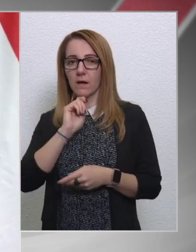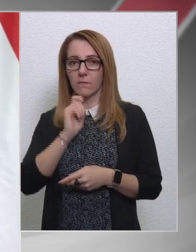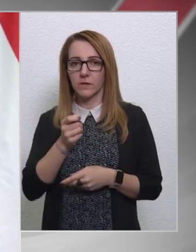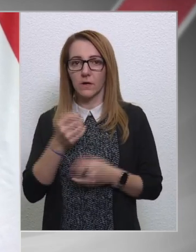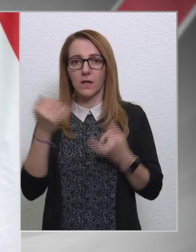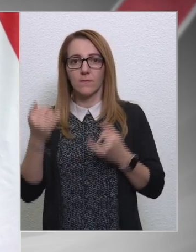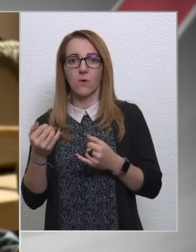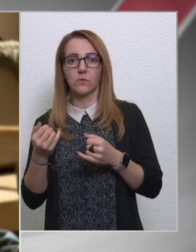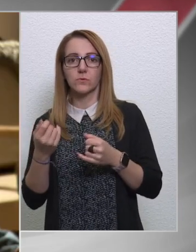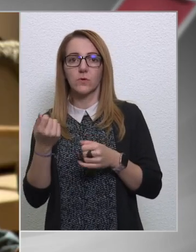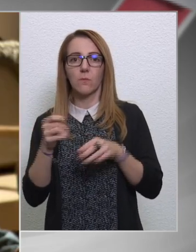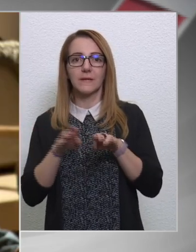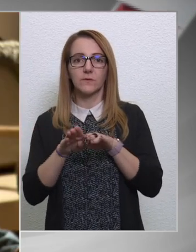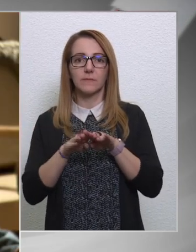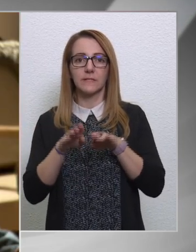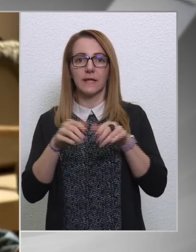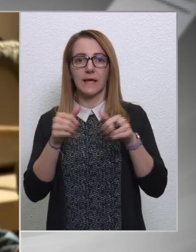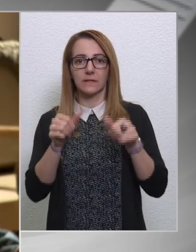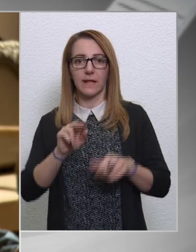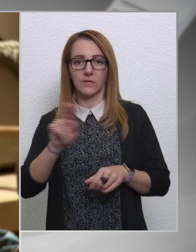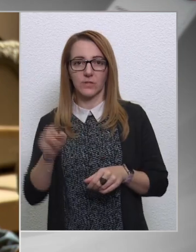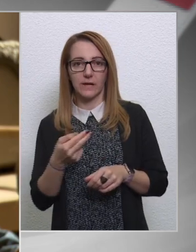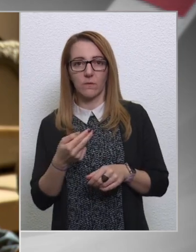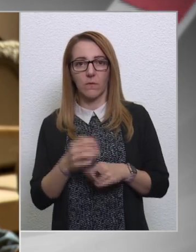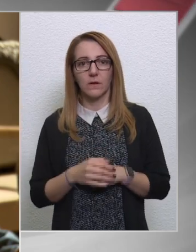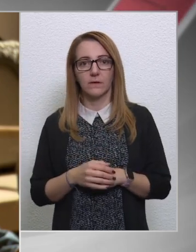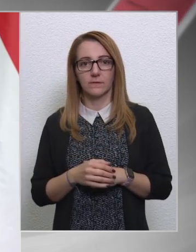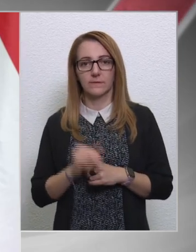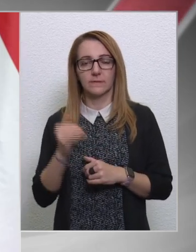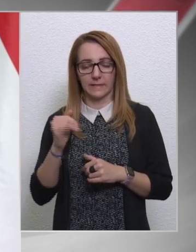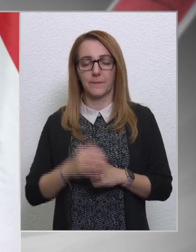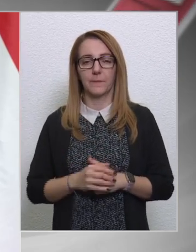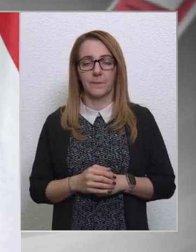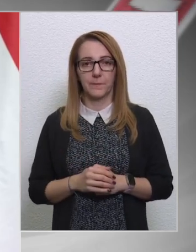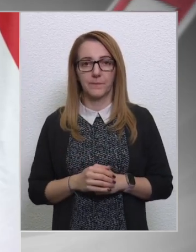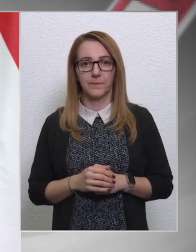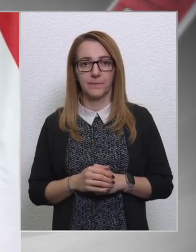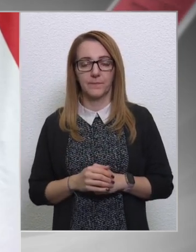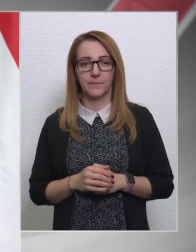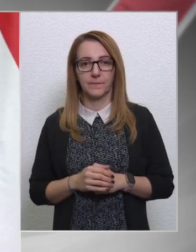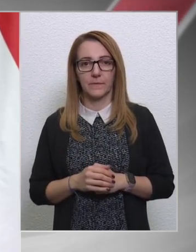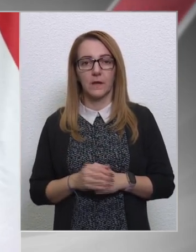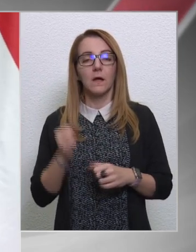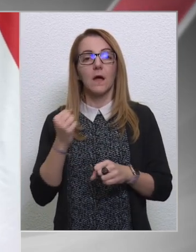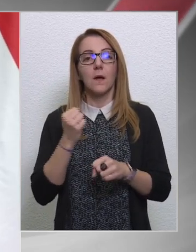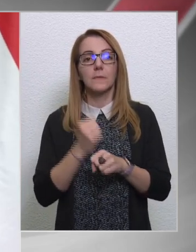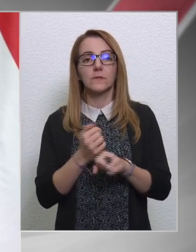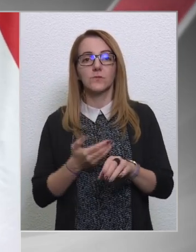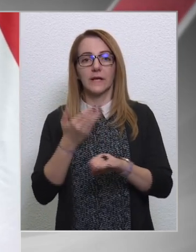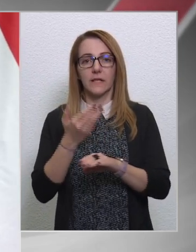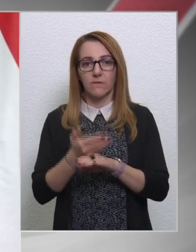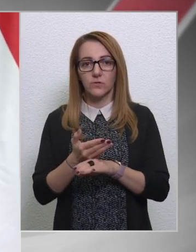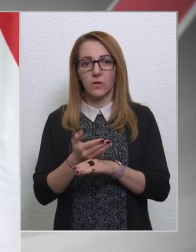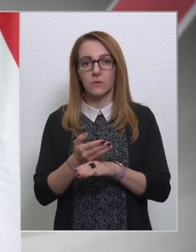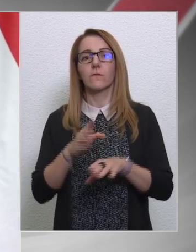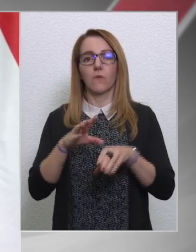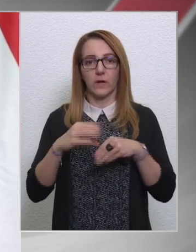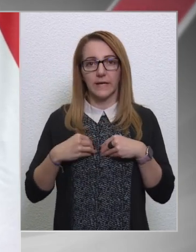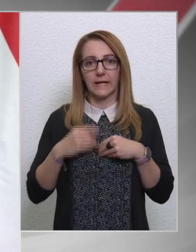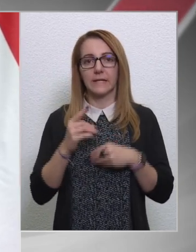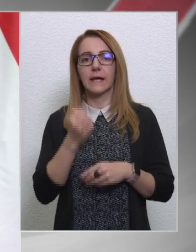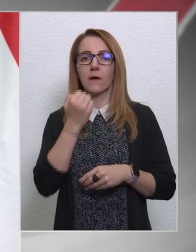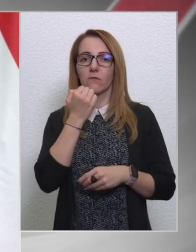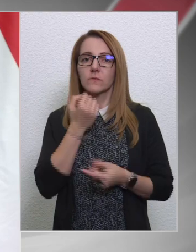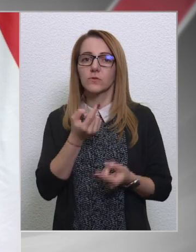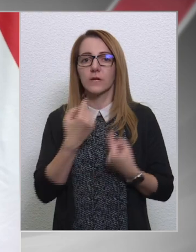Most a pénzügyminiszterek tanácsáról beszélünk, az ECOFI-ról. Igen, igen. Ugye a bizottsági javaslat azt ő fogadják el, de azért